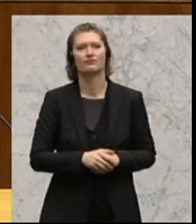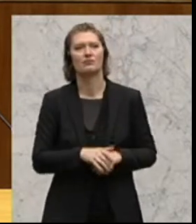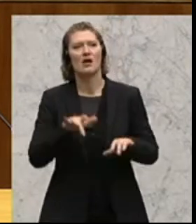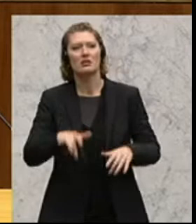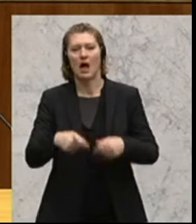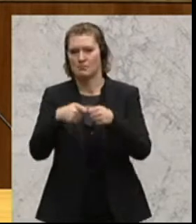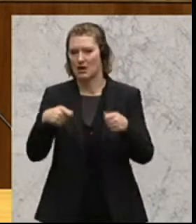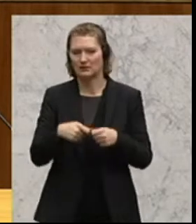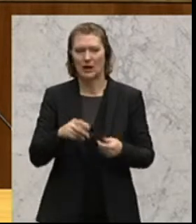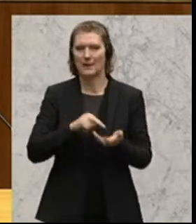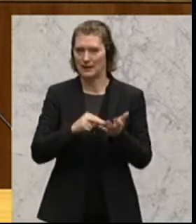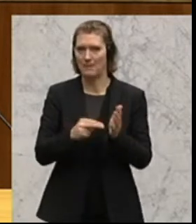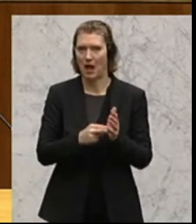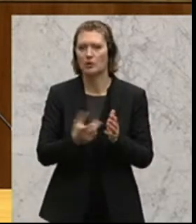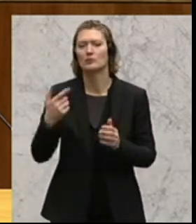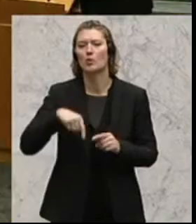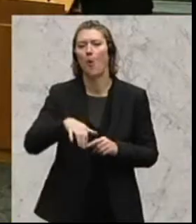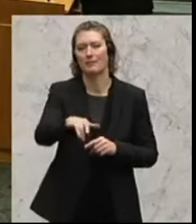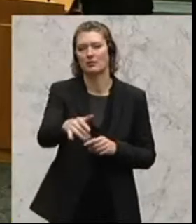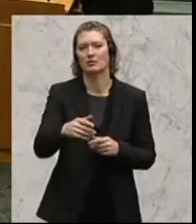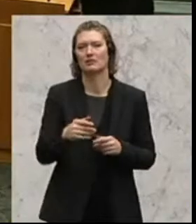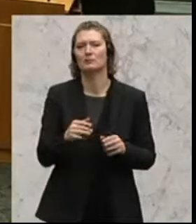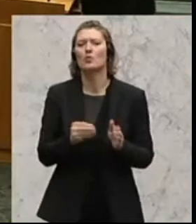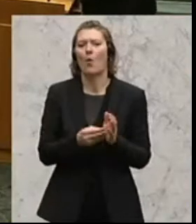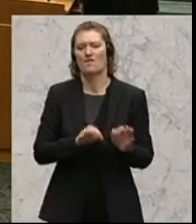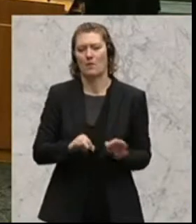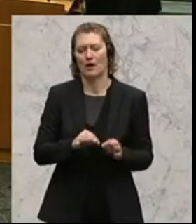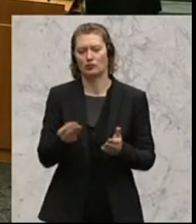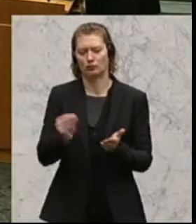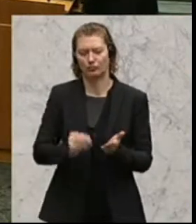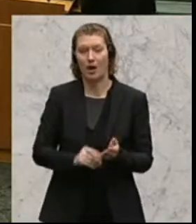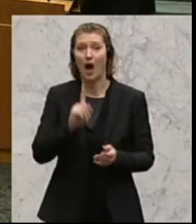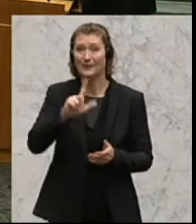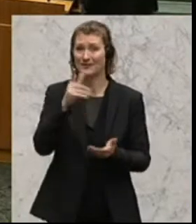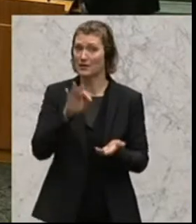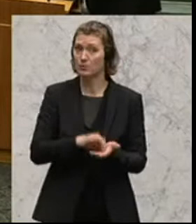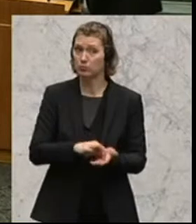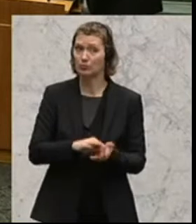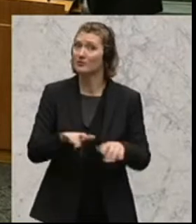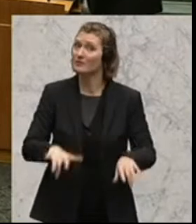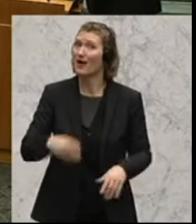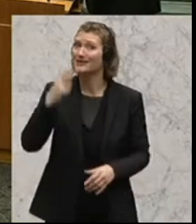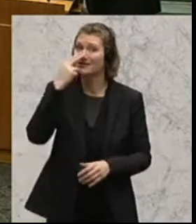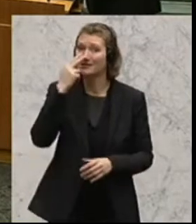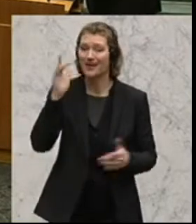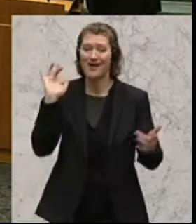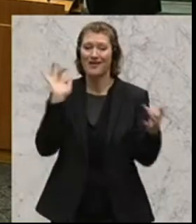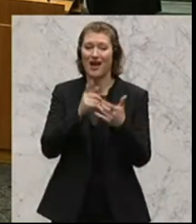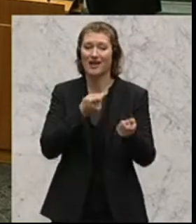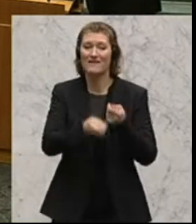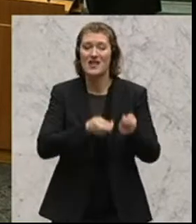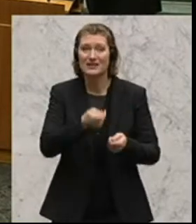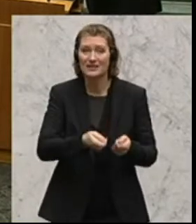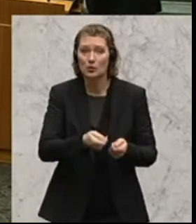entsprechende Maßnahmen auch in Vorbereitung. Der zweite Punkt ist, dass es natürlich auch eine Gegenfinanzierung gibt,